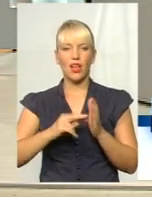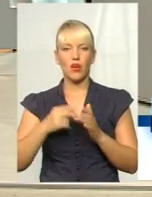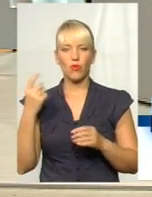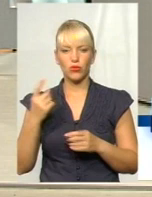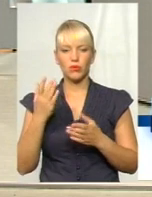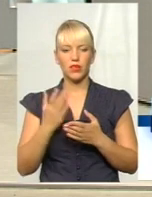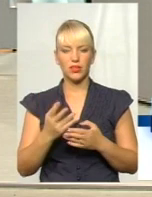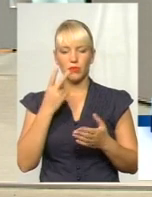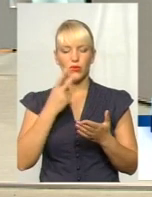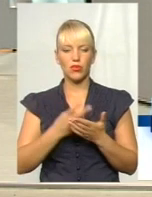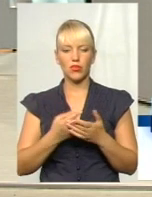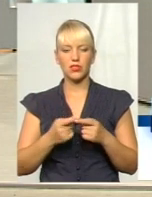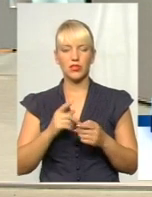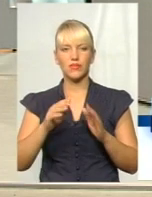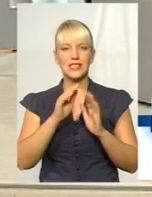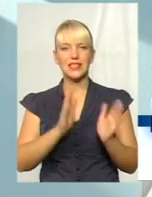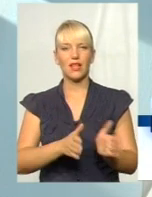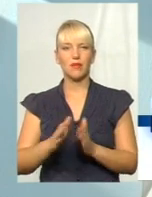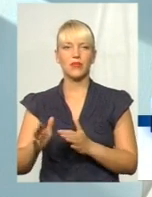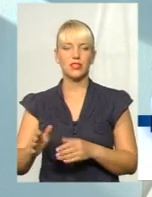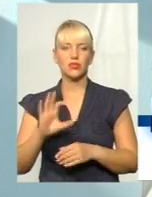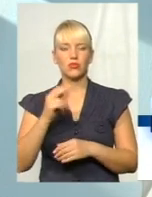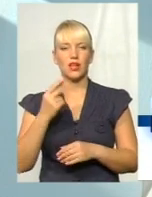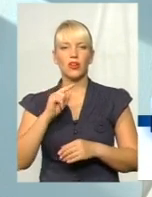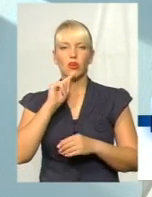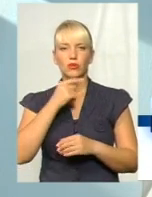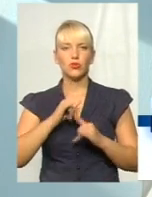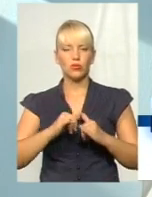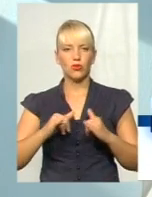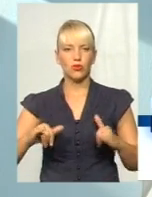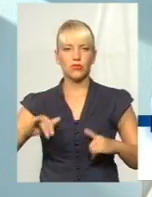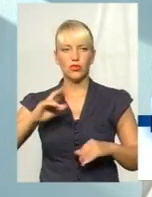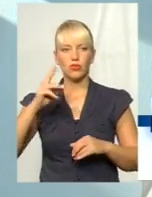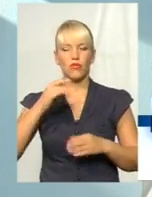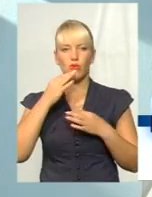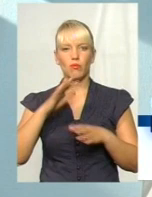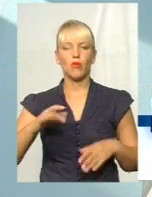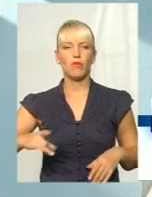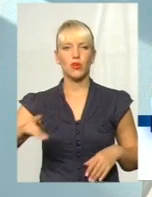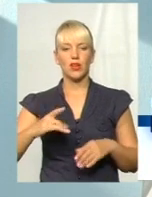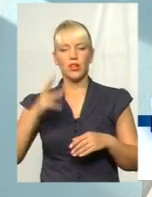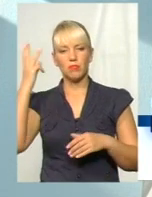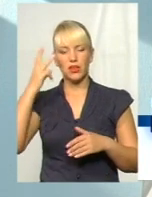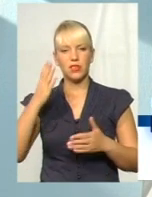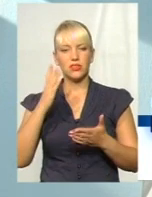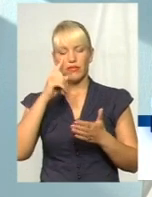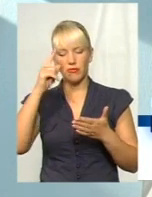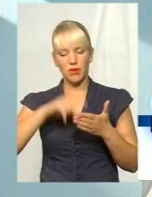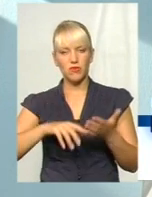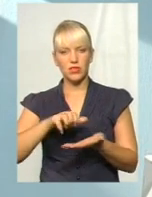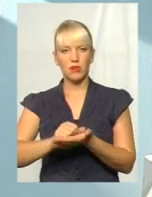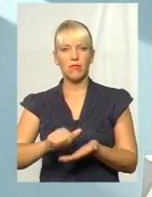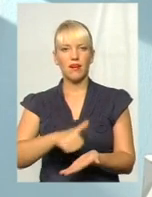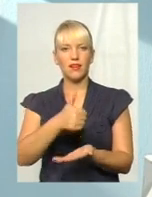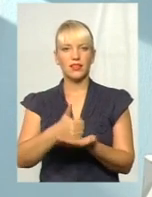успішності, соціально-економічного розвитку любого регіону, тим більше Хмельниччина. Зараз впевнено займає лідерські позиції